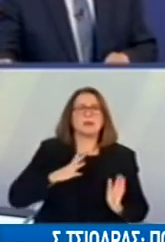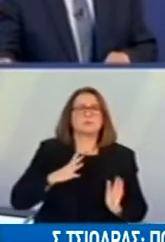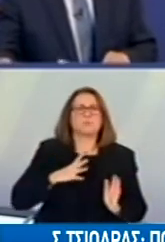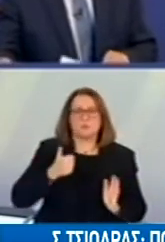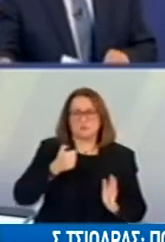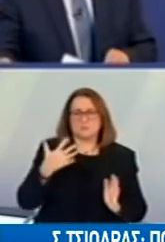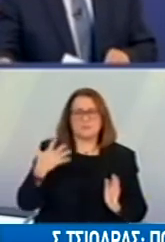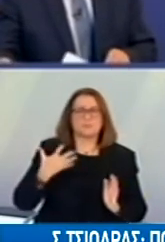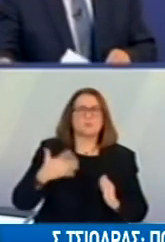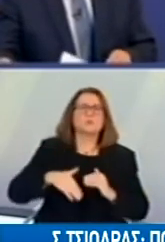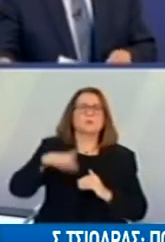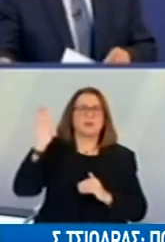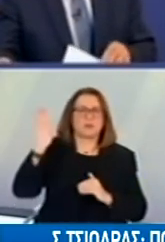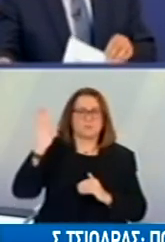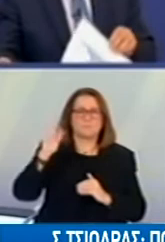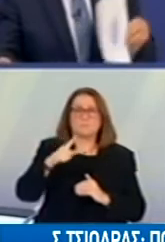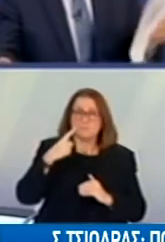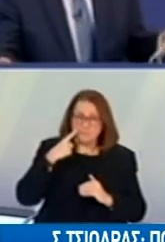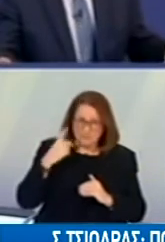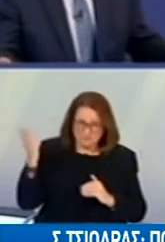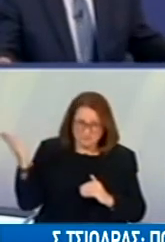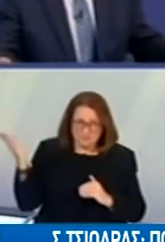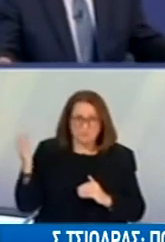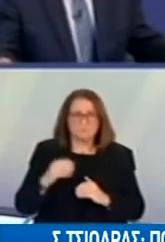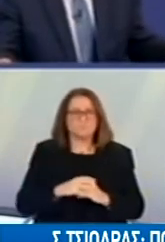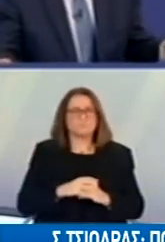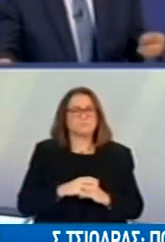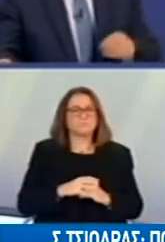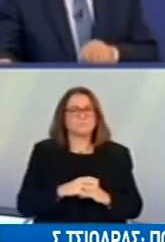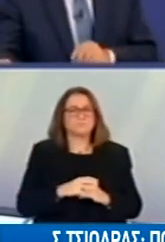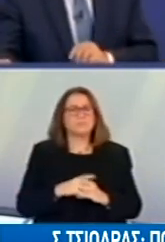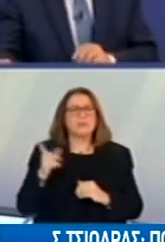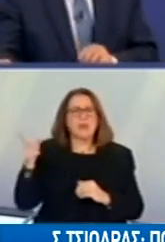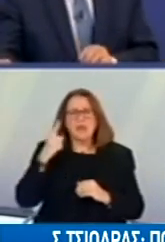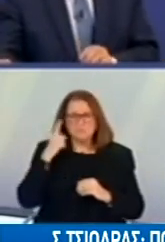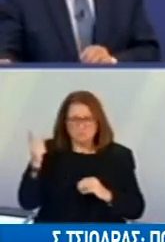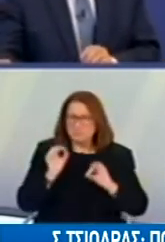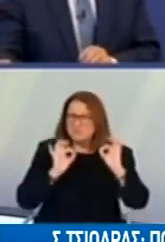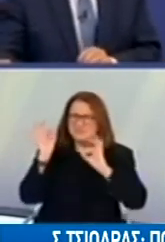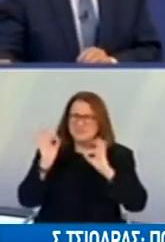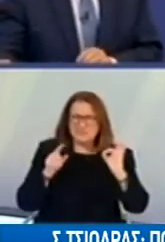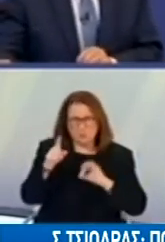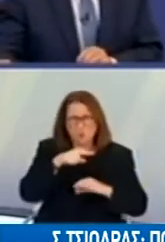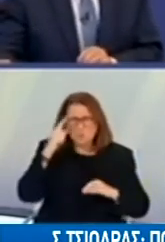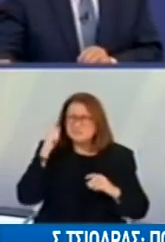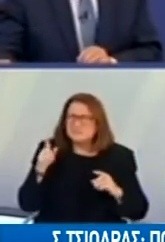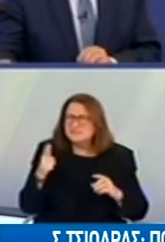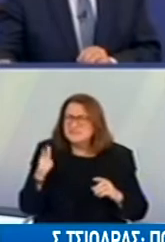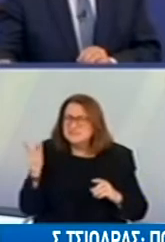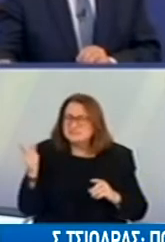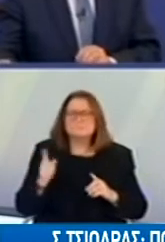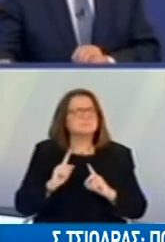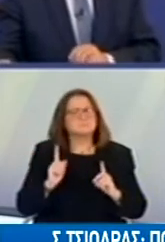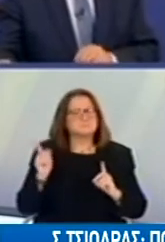γιατί όπως θα δείτε στον επόμενο χάρτη παρά το γεγονός ότι φαίνεται πολύ επιστημονικός δεν είναι. Με βάση τα ελληνικά δεδομένα